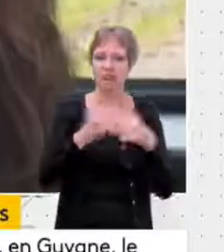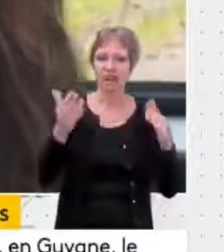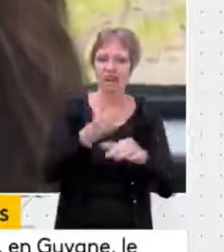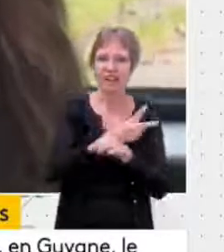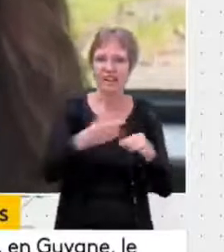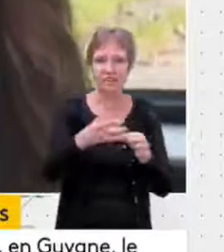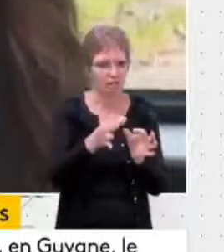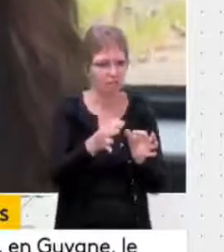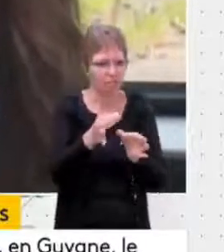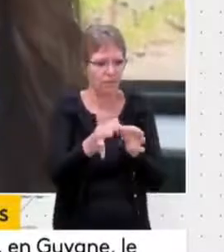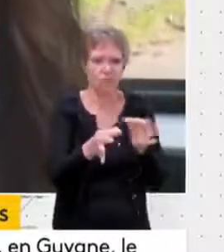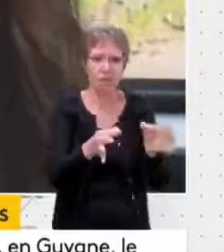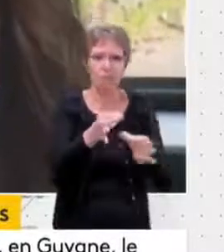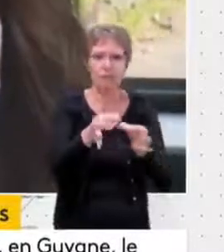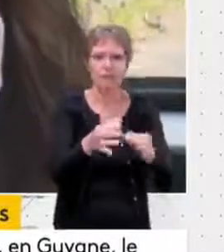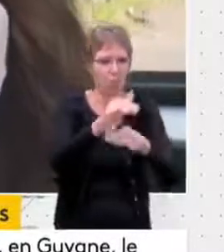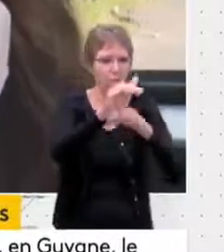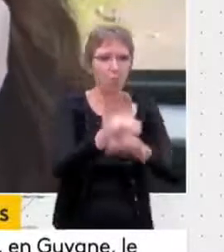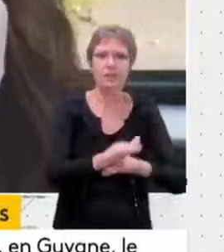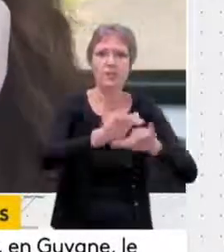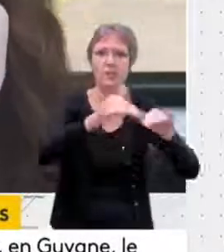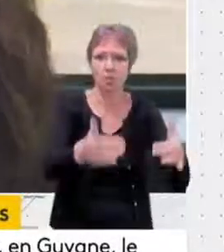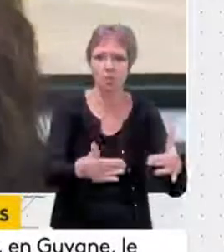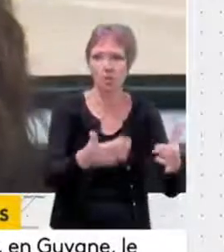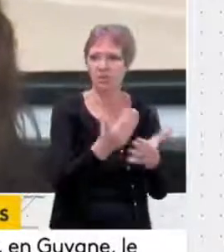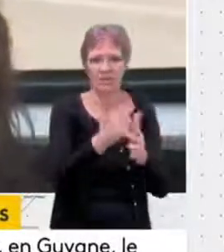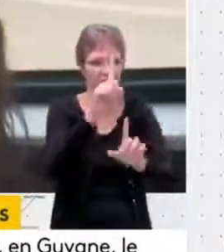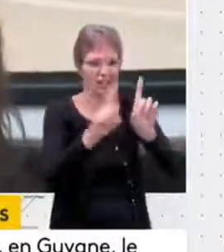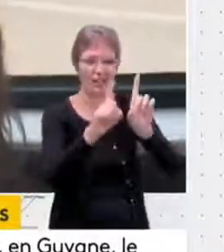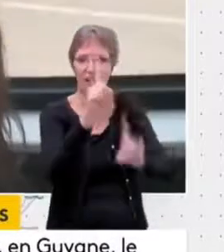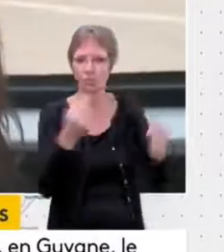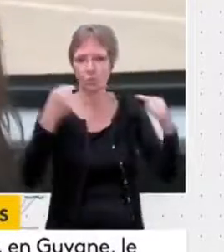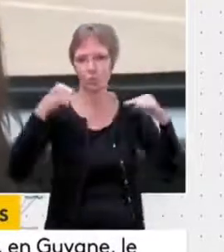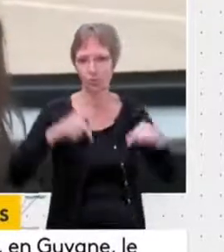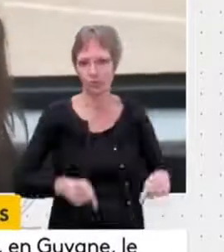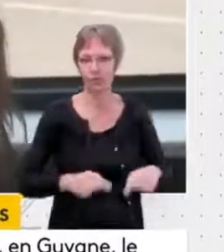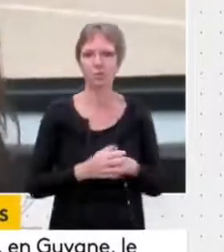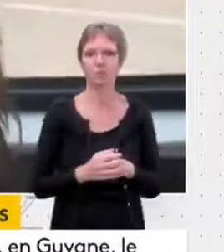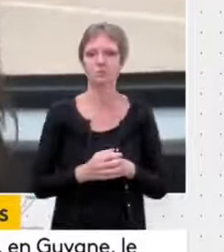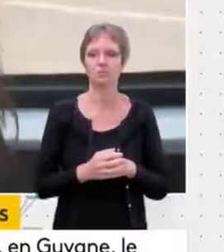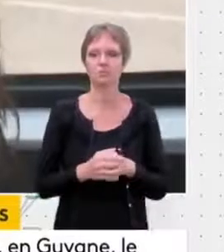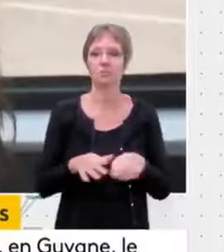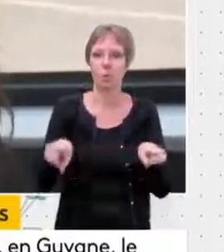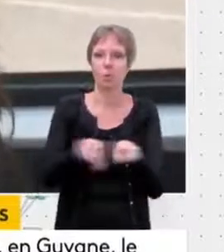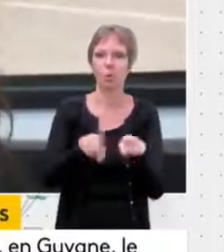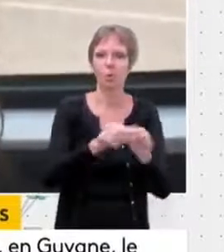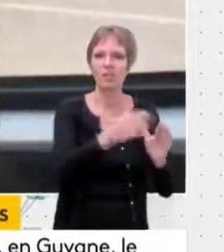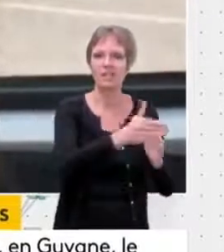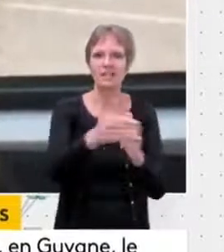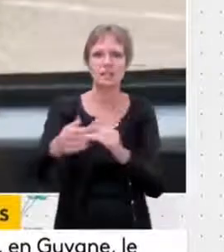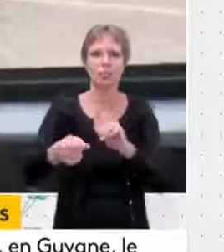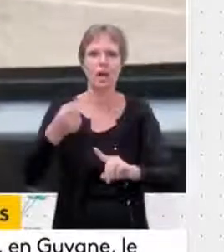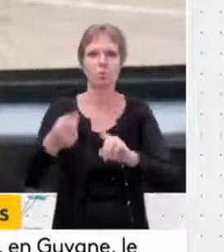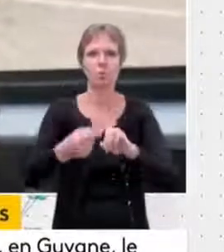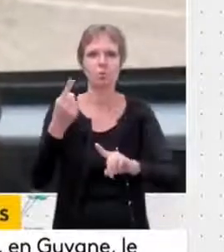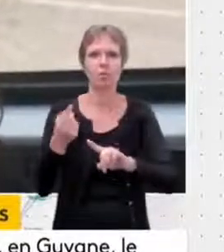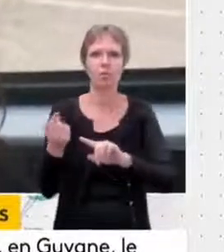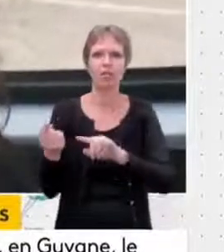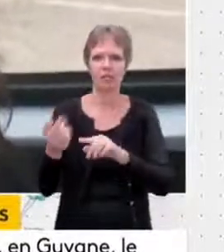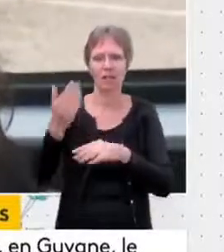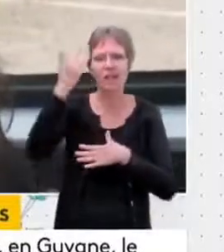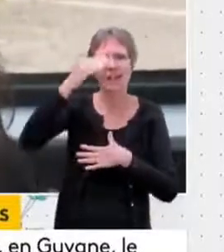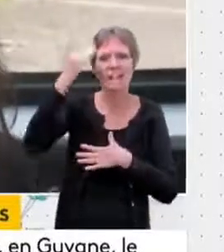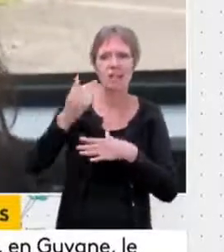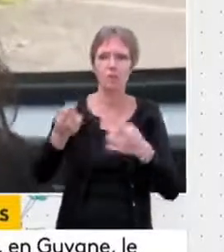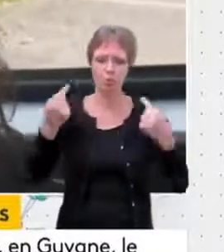contamination, pour qu'ils soient protégés, pour qu'elles soient protégées. La question, par exemple, aussi des secteurs essentiels. On a eu tout un débat où le